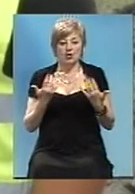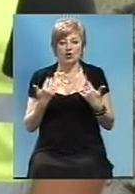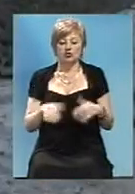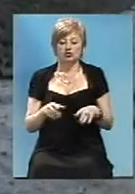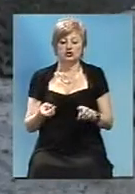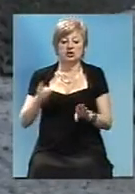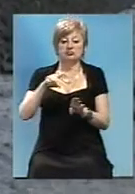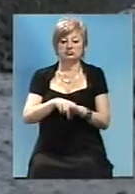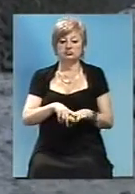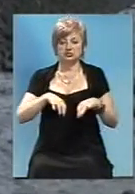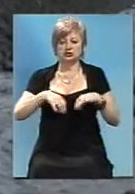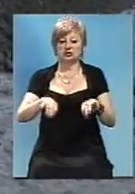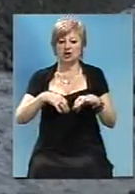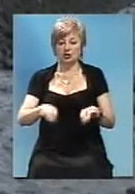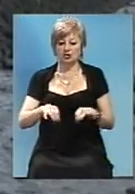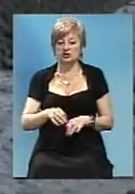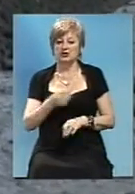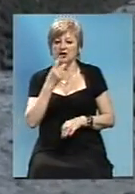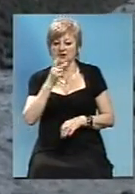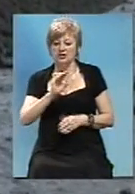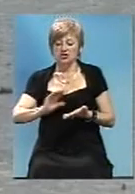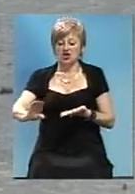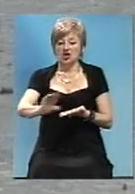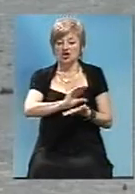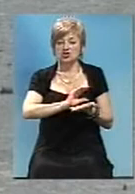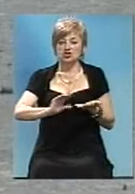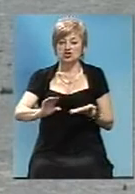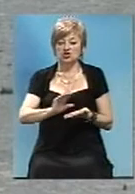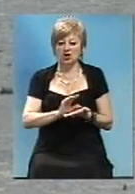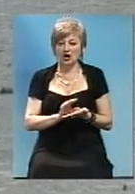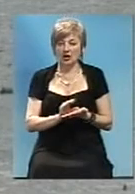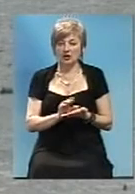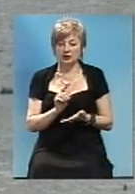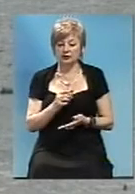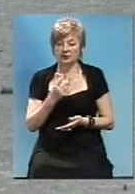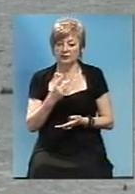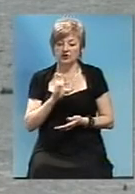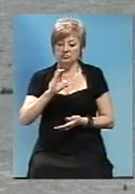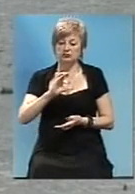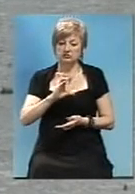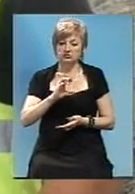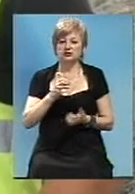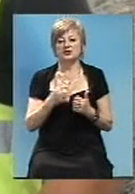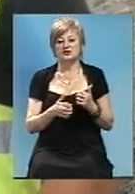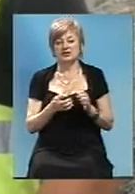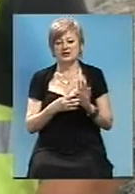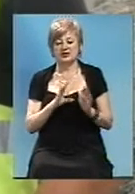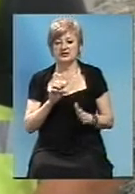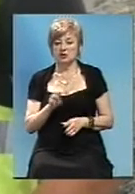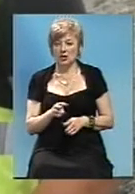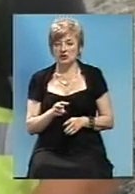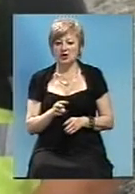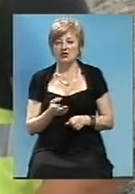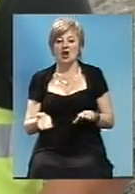вантаження. Зараз ми бачимо вирівнянчий шар, який є з 10 сантиметрів товщиною в середньому. І